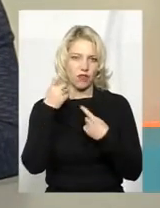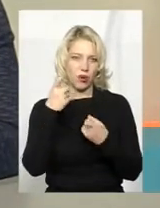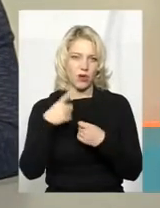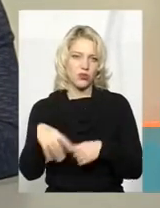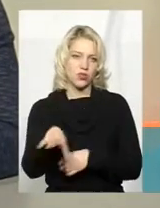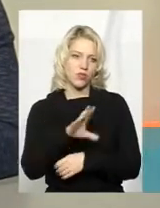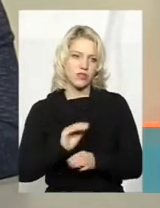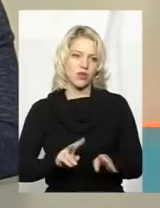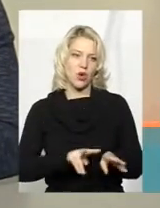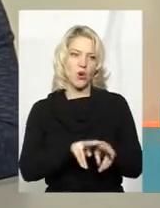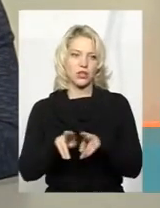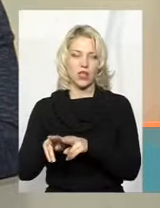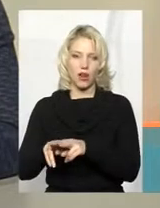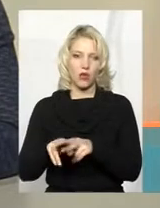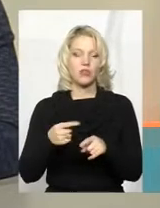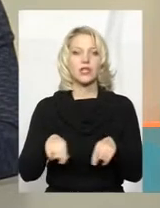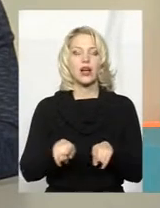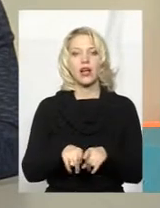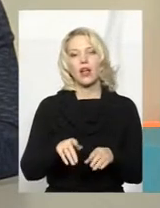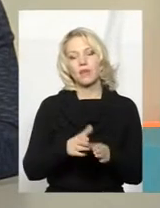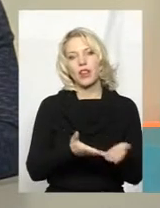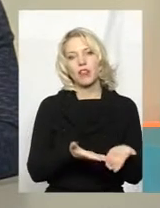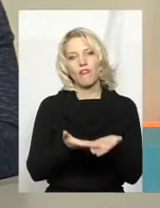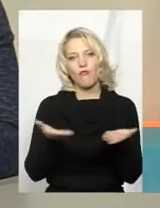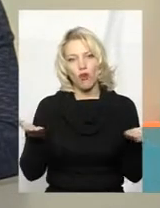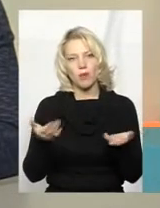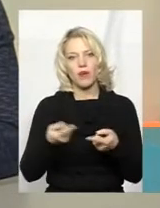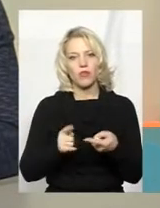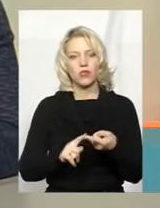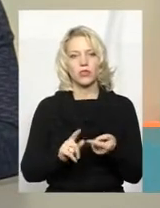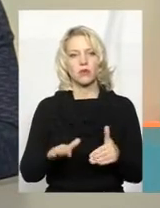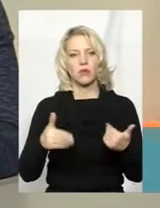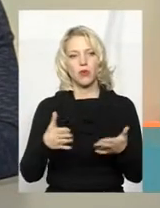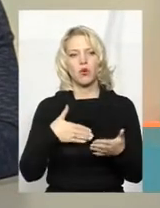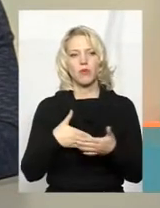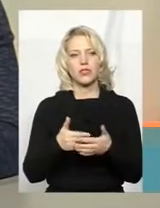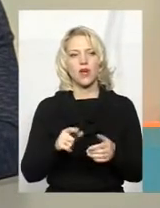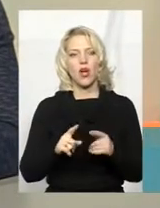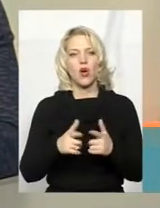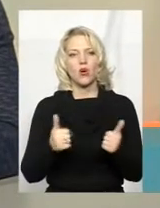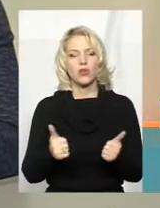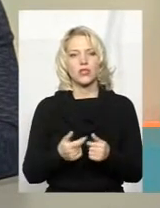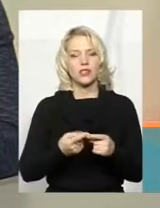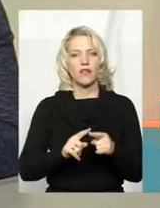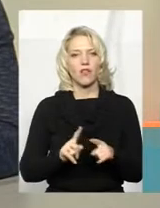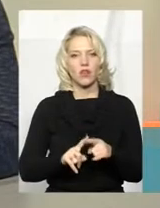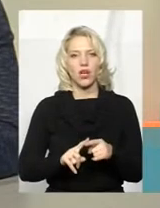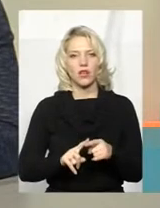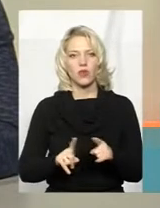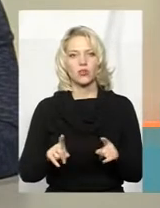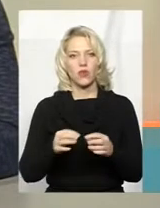всіх однаково. Така платформа, яку запропонувала нам ця громадська організація, вона дозволяє